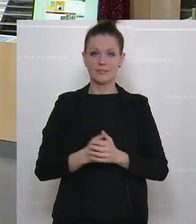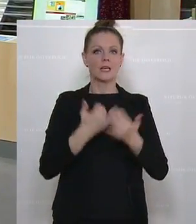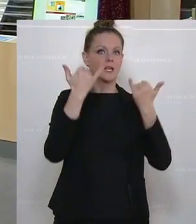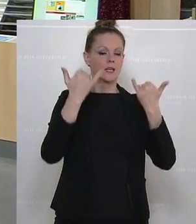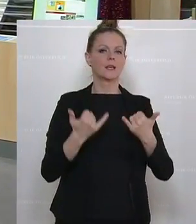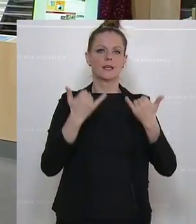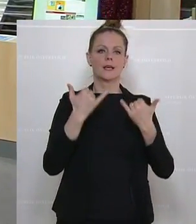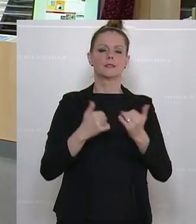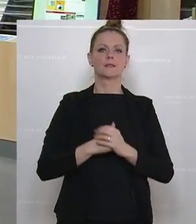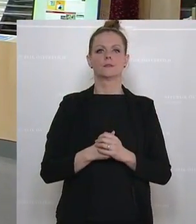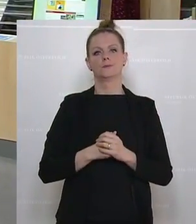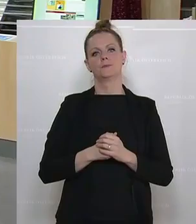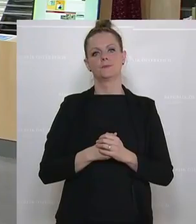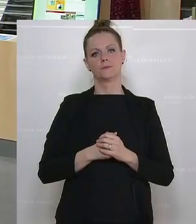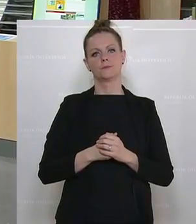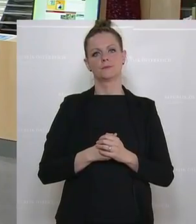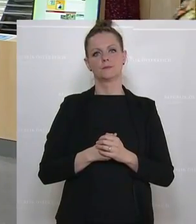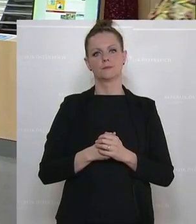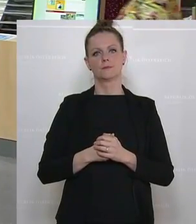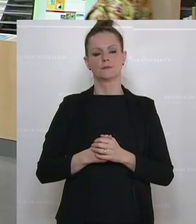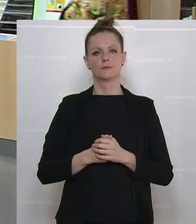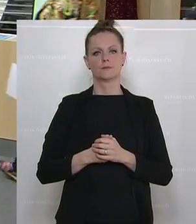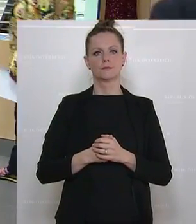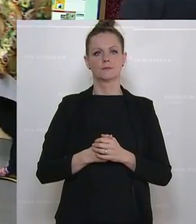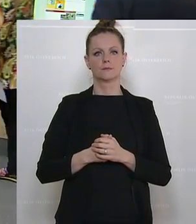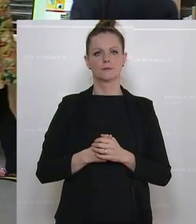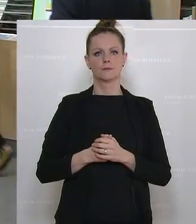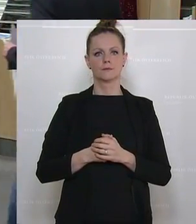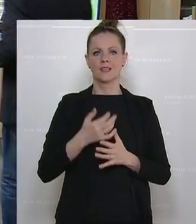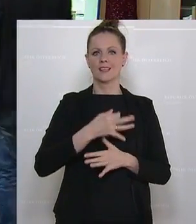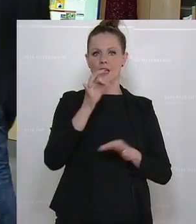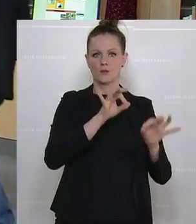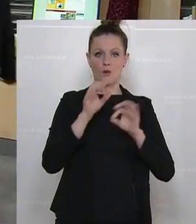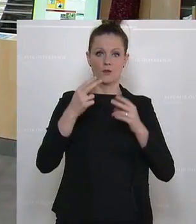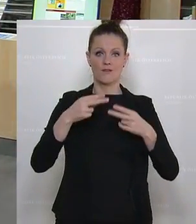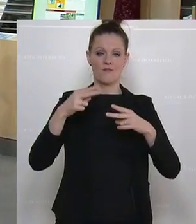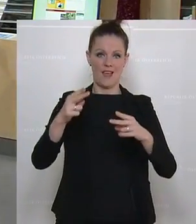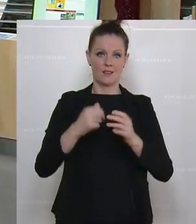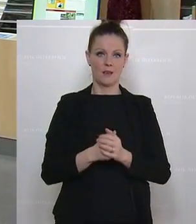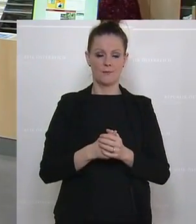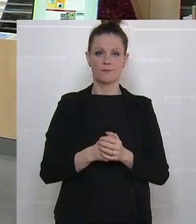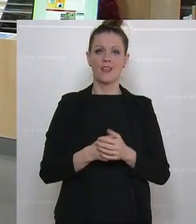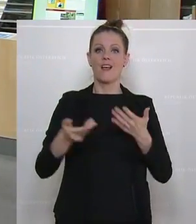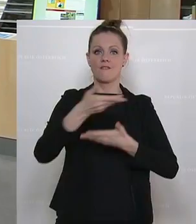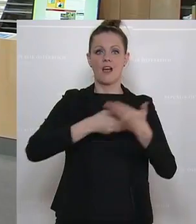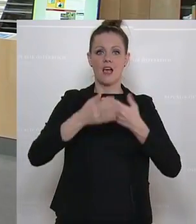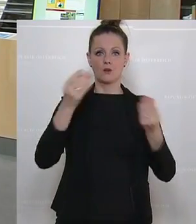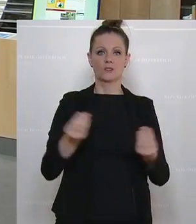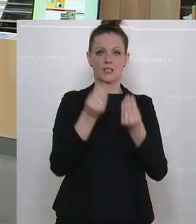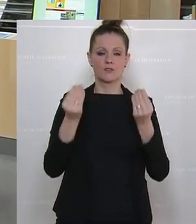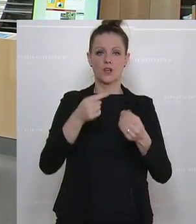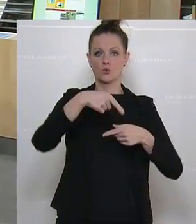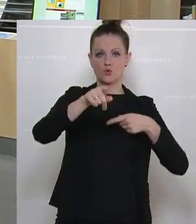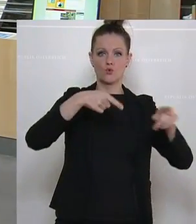Erster Tagesordnungspunkt wird die Behandlung des Klimavolksbegehrens sein. Im Vorjahr haben 380.000